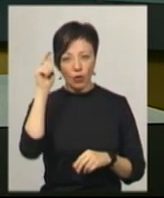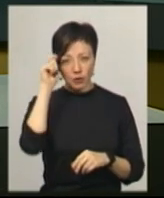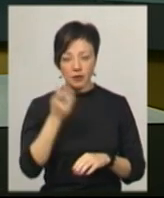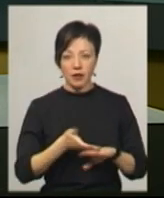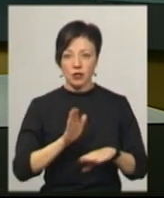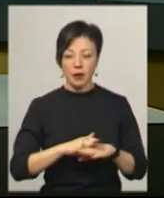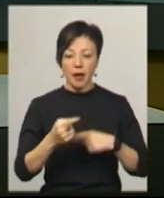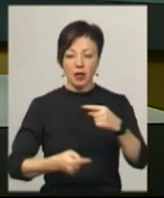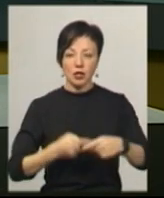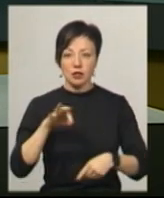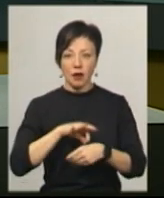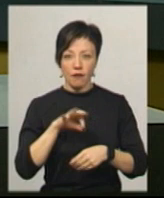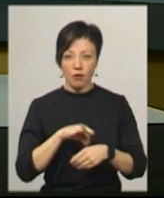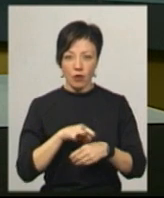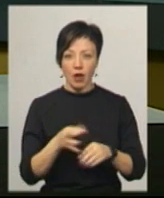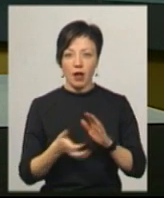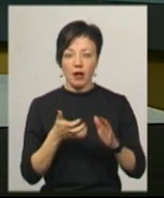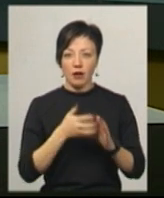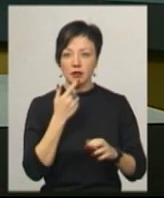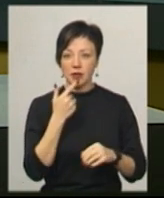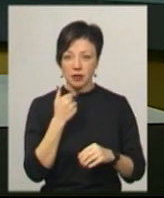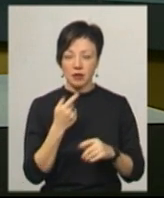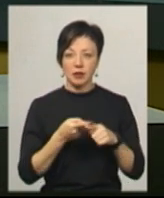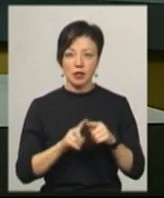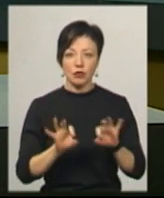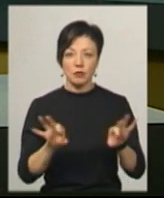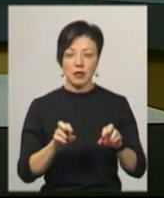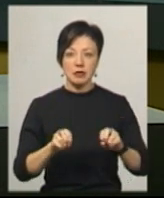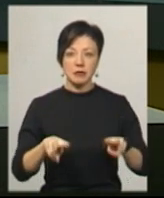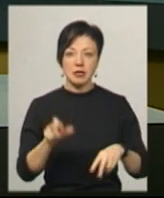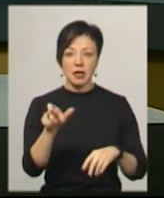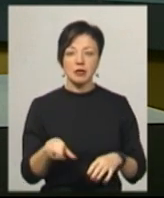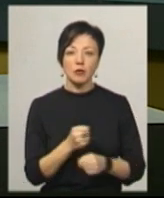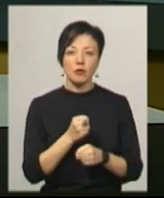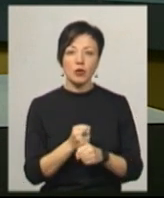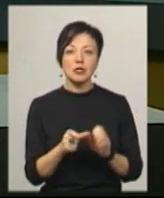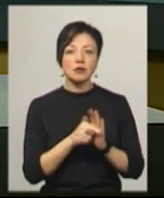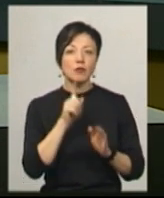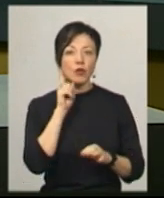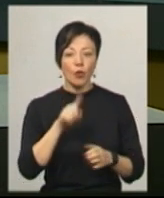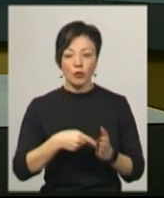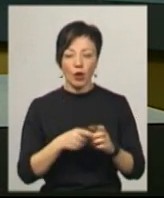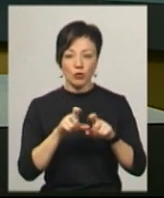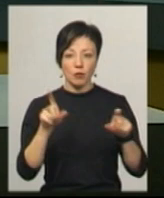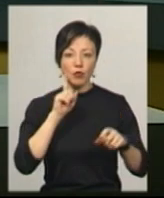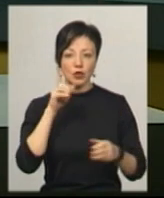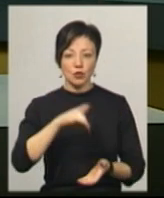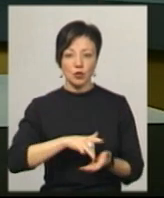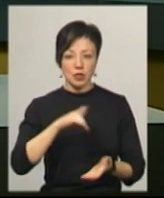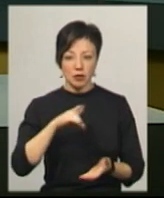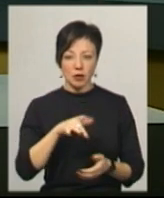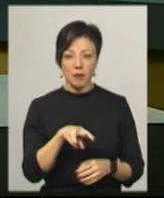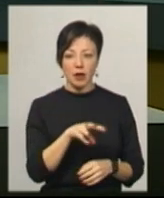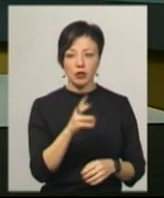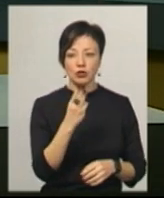генетичним захворюванням, анемією в фанконі. Про це розповіла спеціаліст по роботі з молодю комунальної установи молодіжного центру